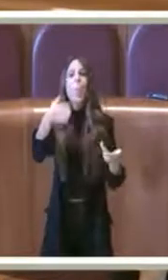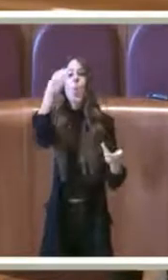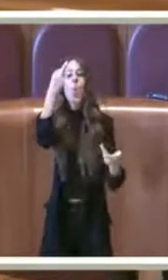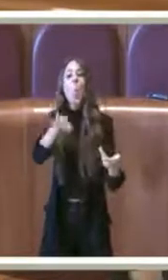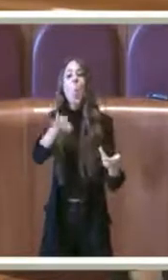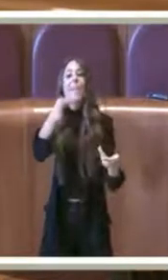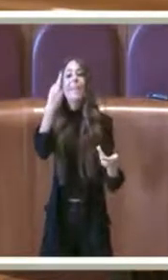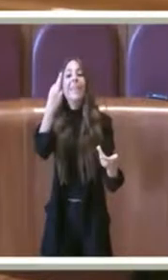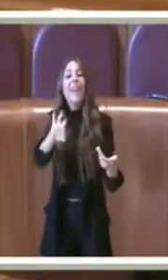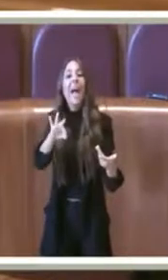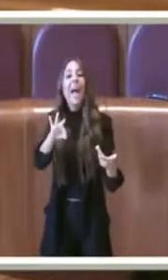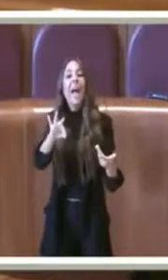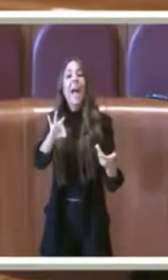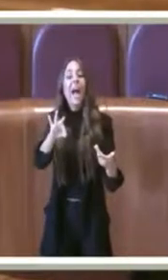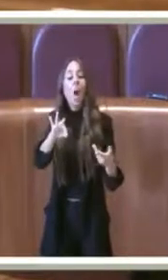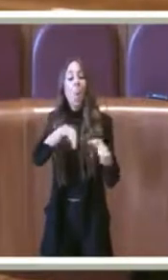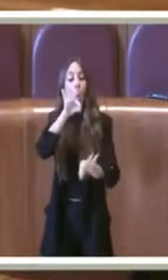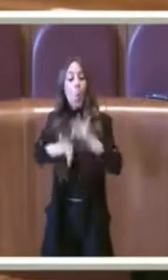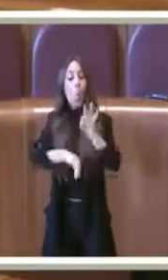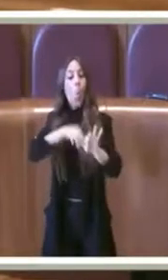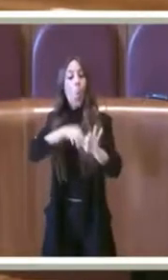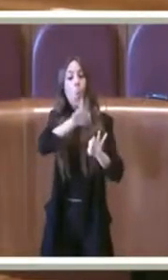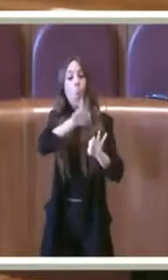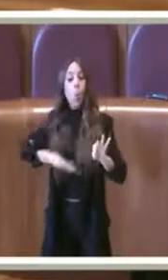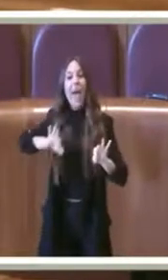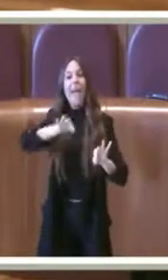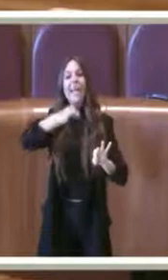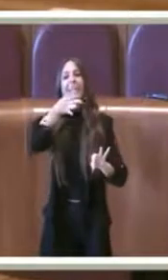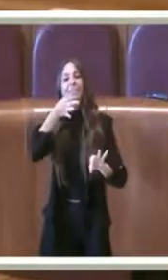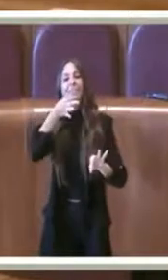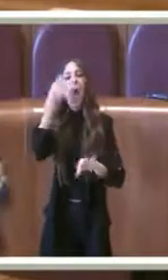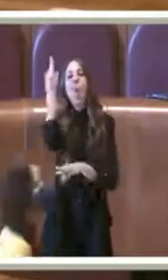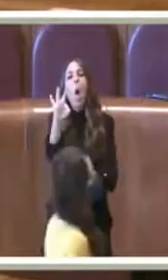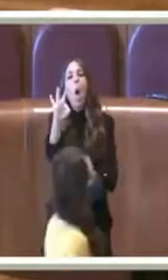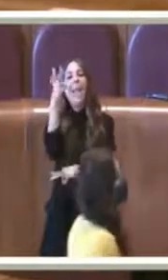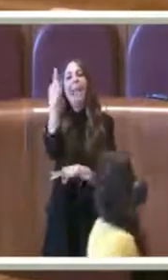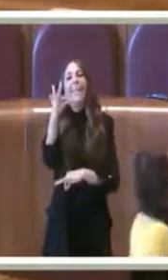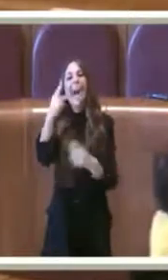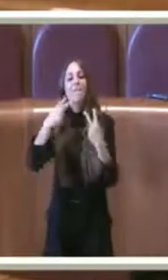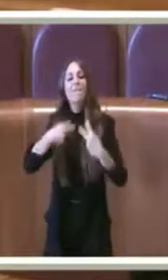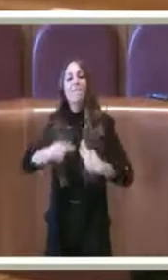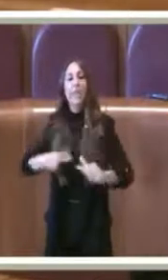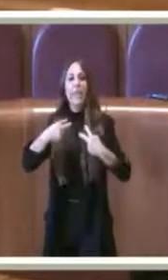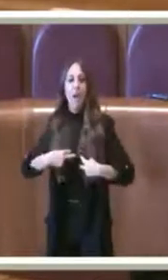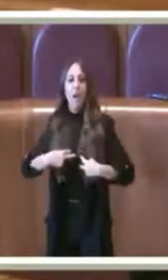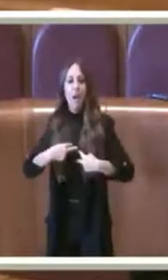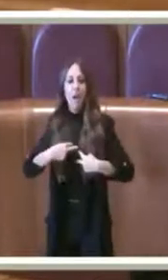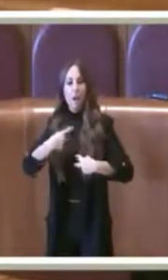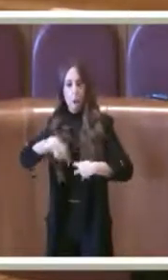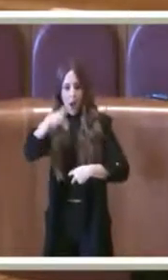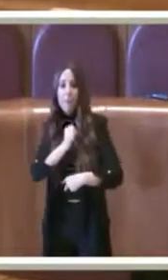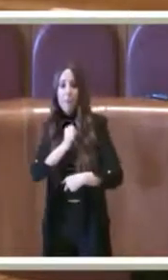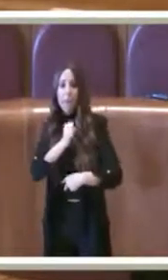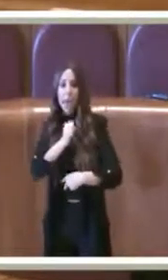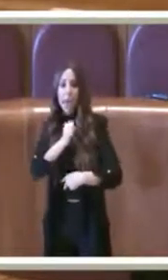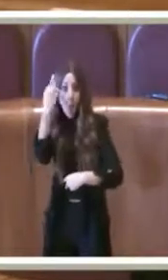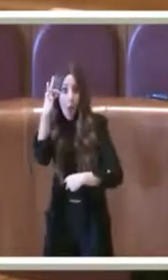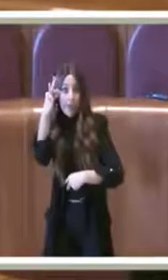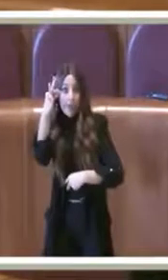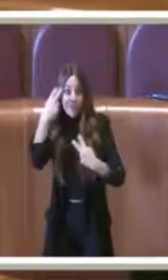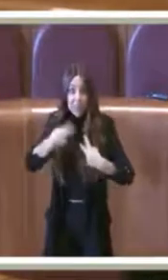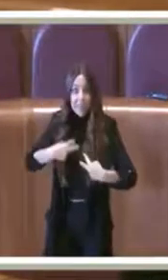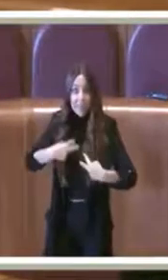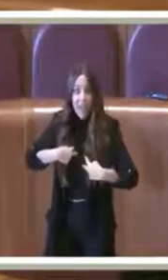del decoro urbano significa qualità della vita. Capiamo l'importanza di questa cosa? Quindi